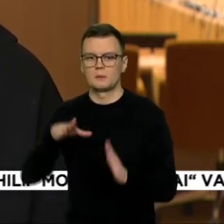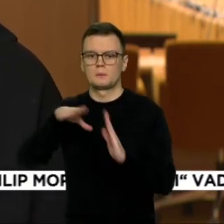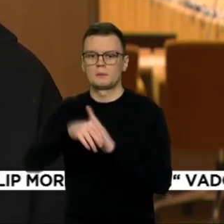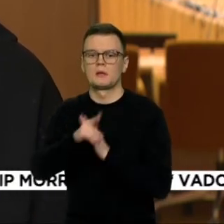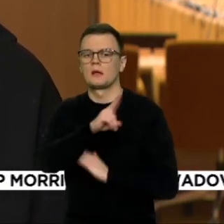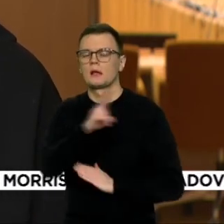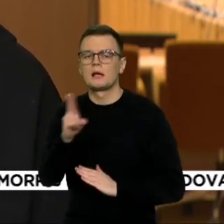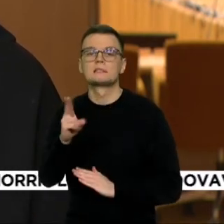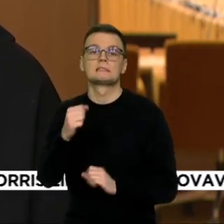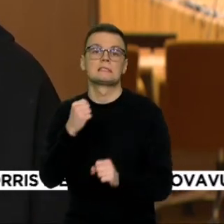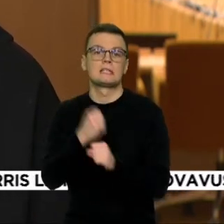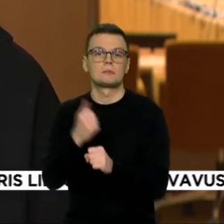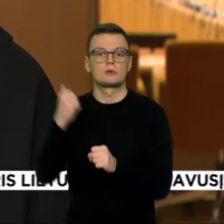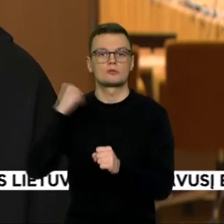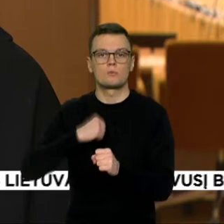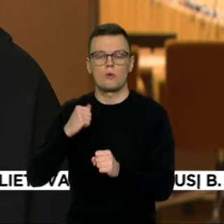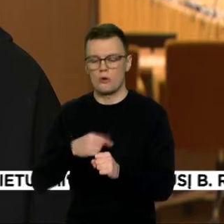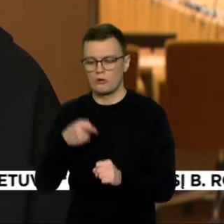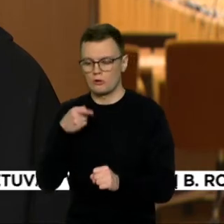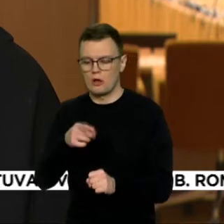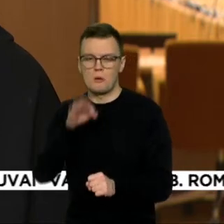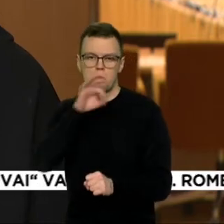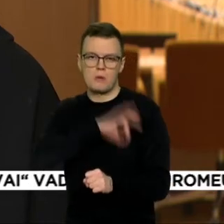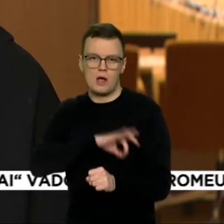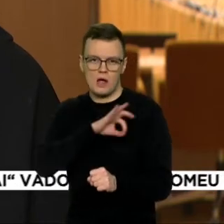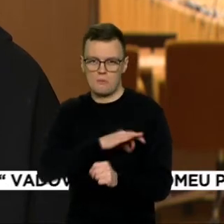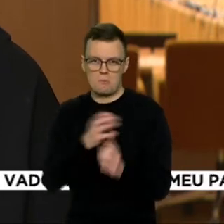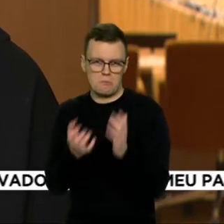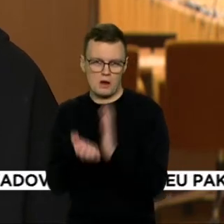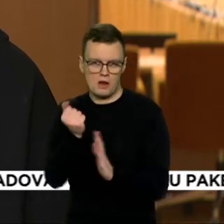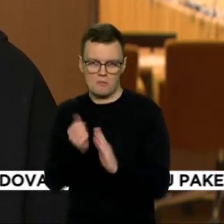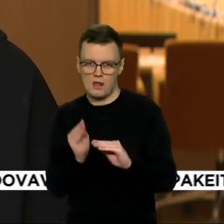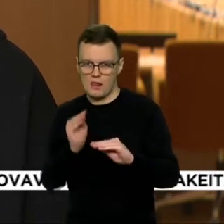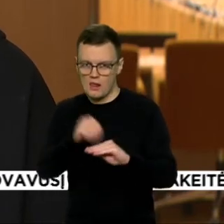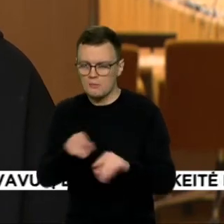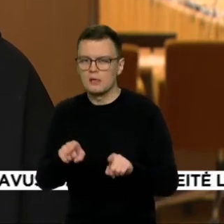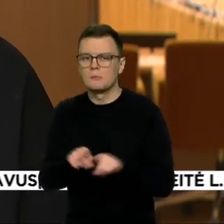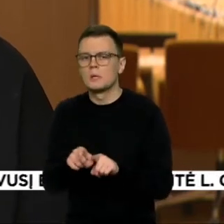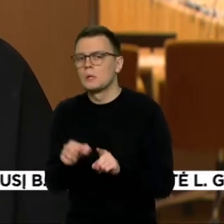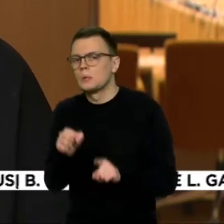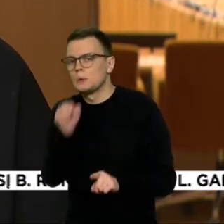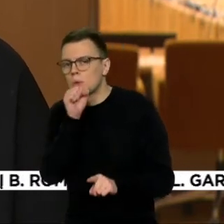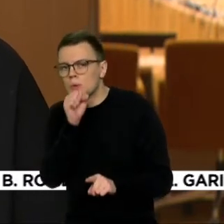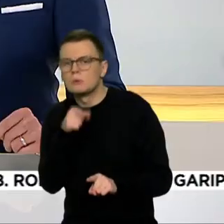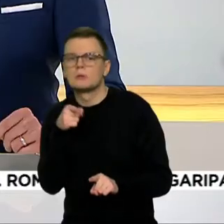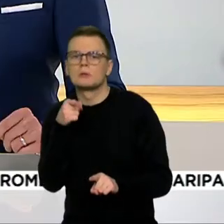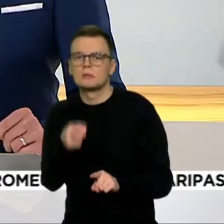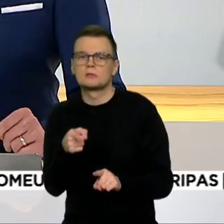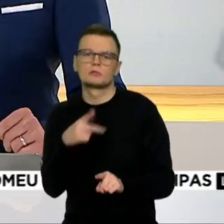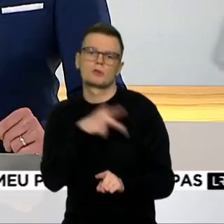pajamų didinimas, tiek ir seniorų, tiek ir socialinių išmokų. Tam tikras indeksavimas.